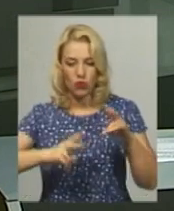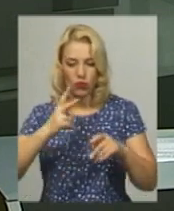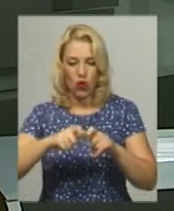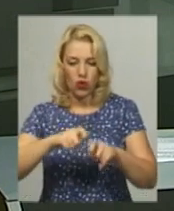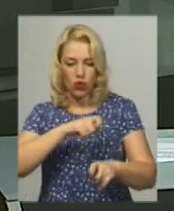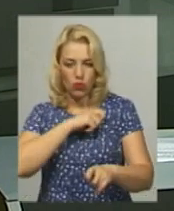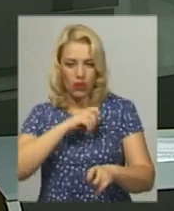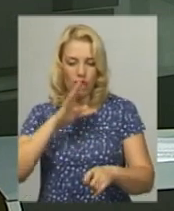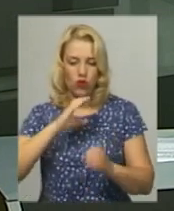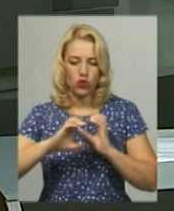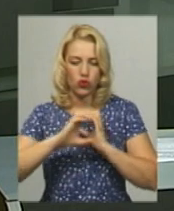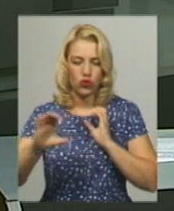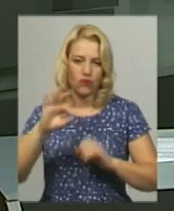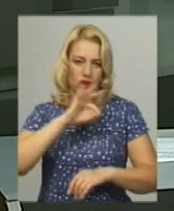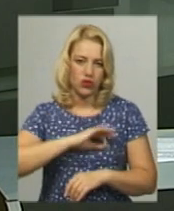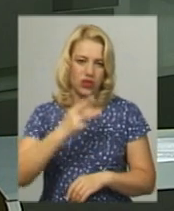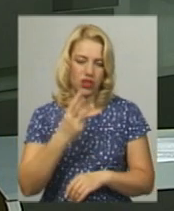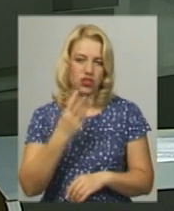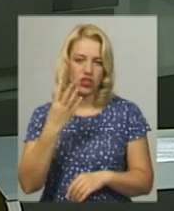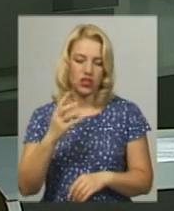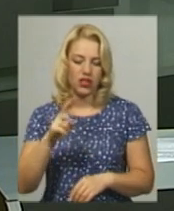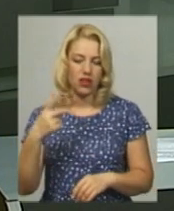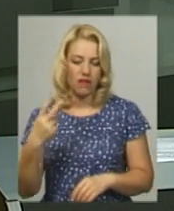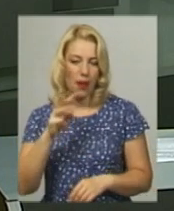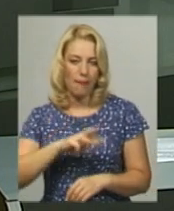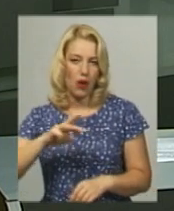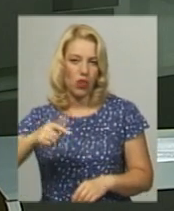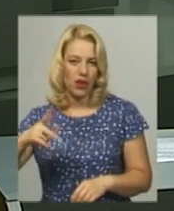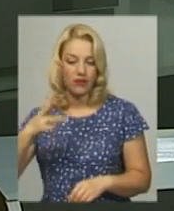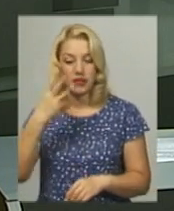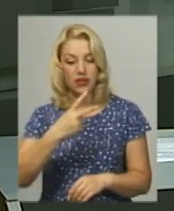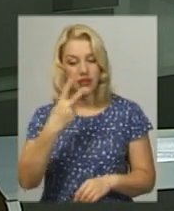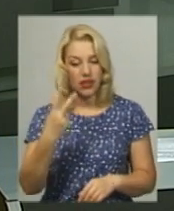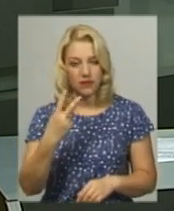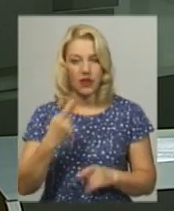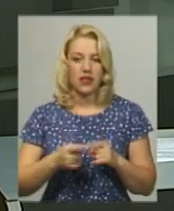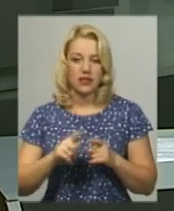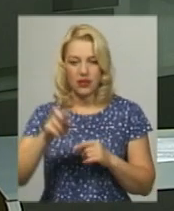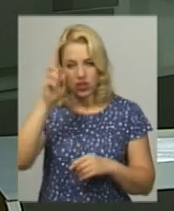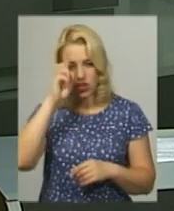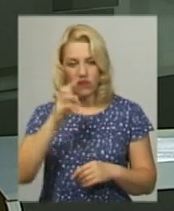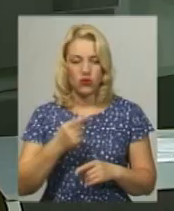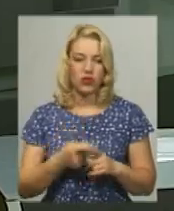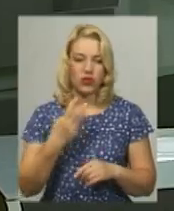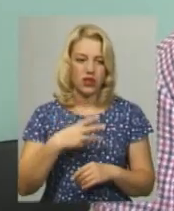використають 34,2 млн грн, 30,2 – з державного і 4 – з міського бюджету.